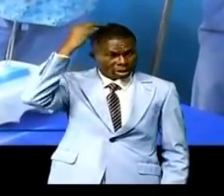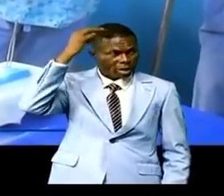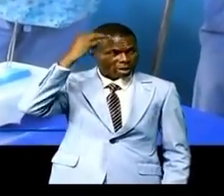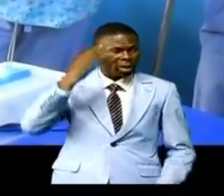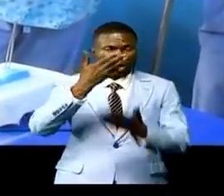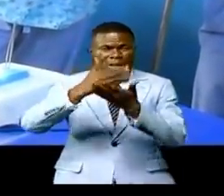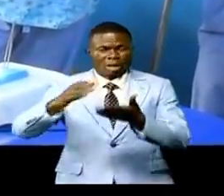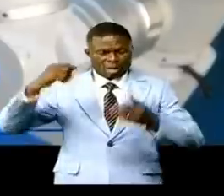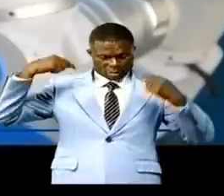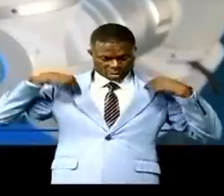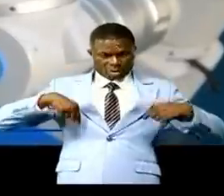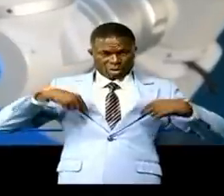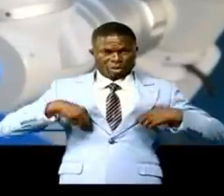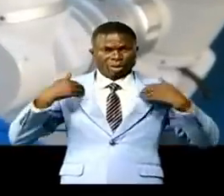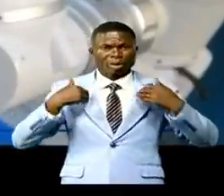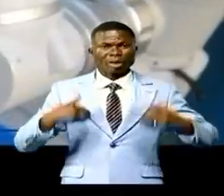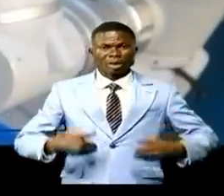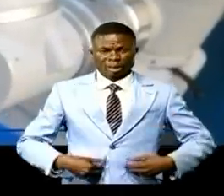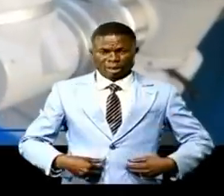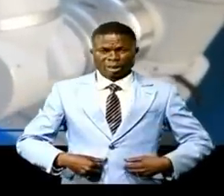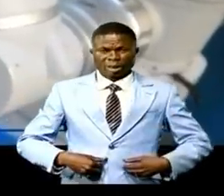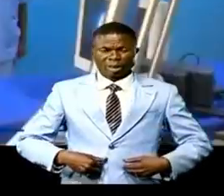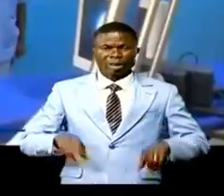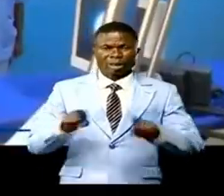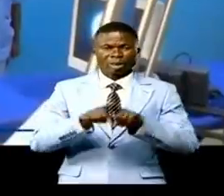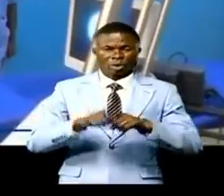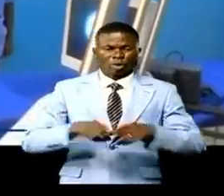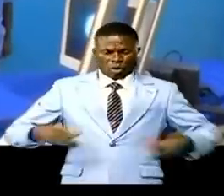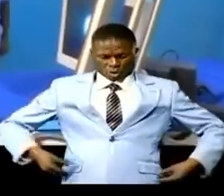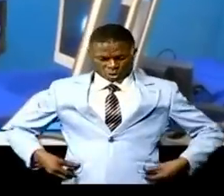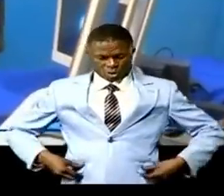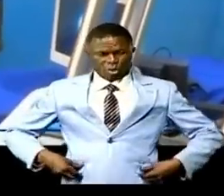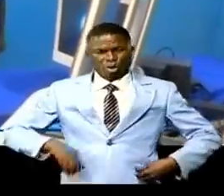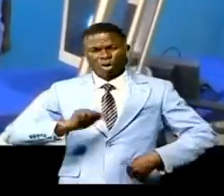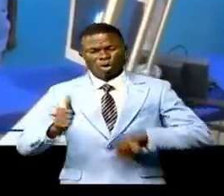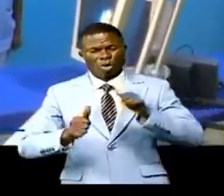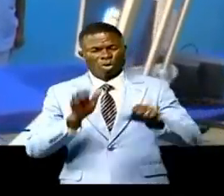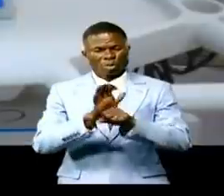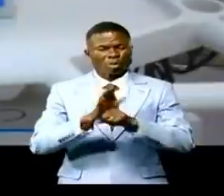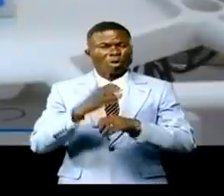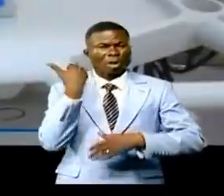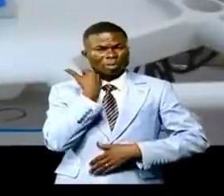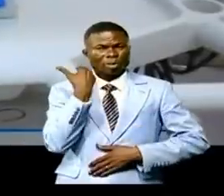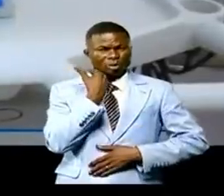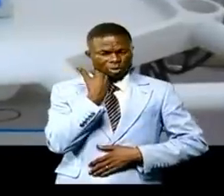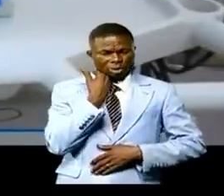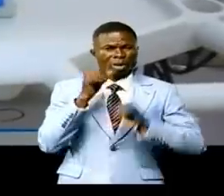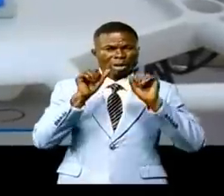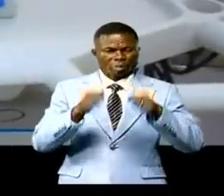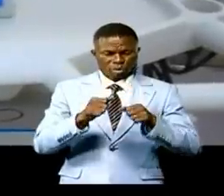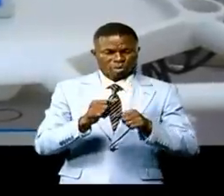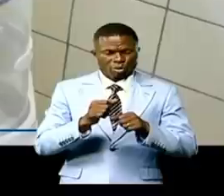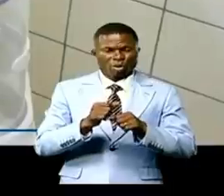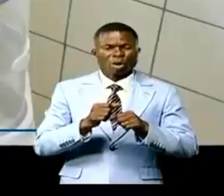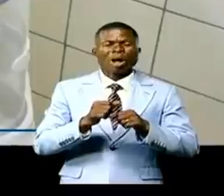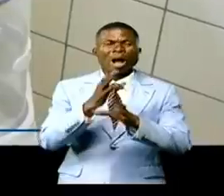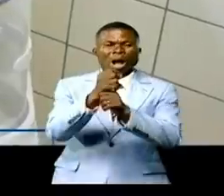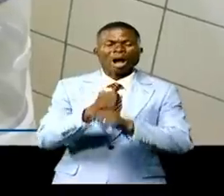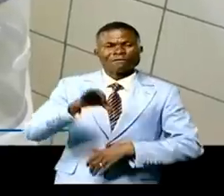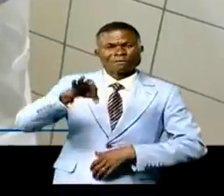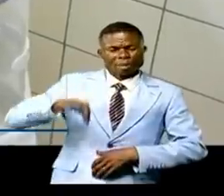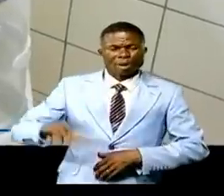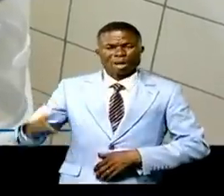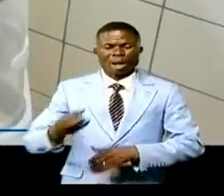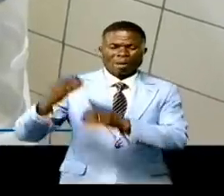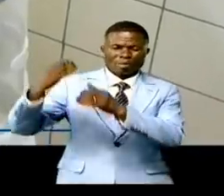organes internes et de l'irologie comme la prostate et d'autres formes de chirurgie peuvent bénéficier aussi de la prise